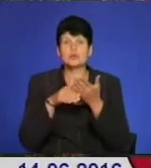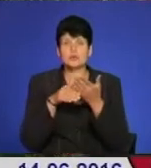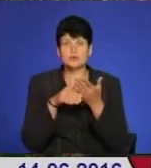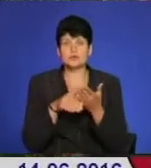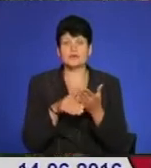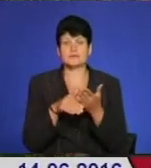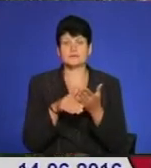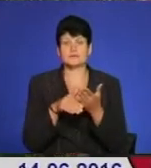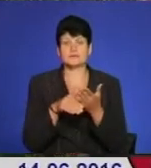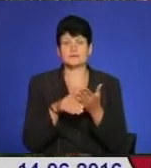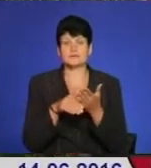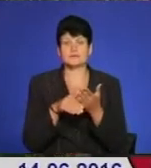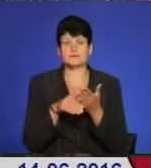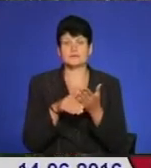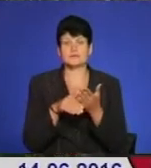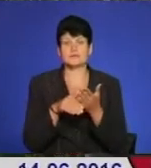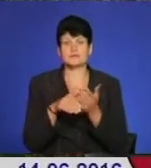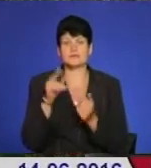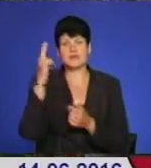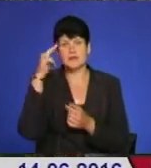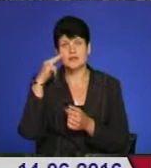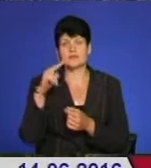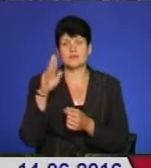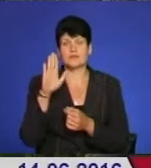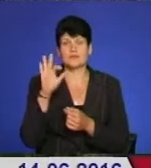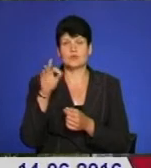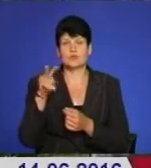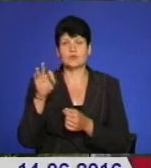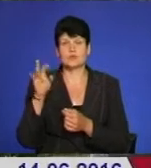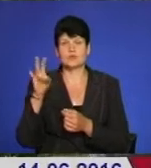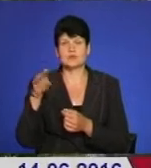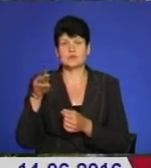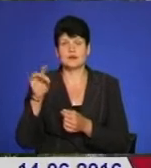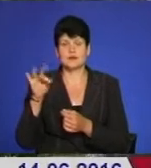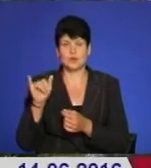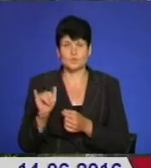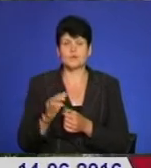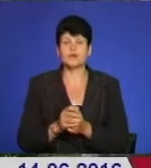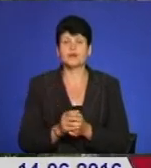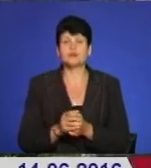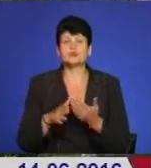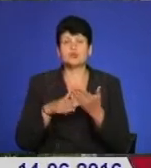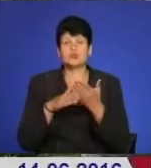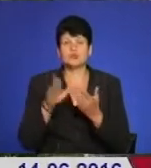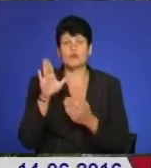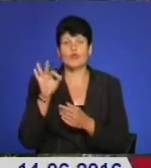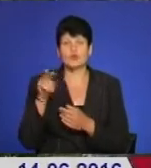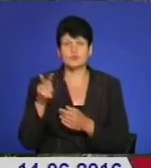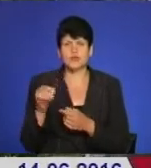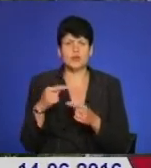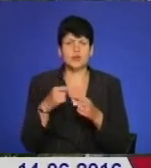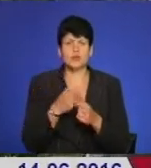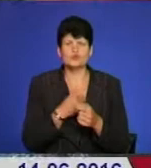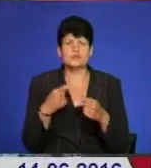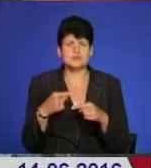допомогти дядьові волонтеру. Пані Галина каже, що допомогти волонтерові хочуть будь-яким